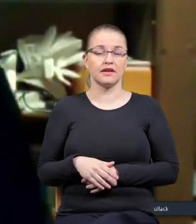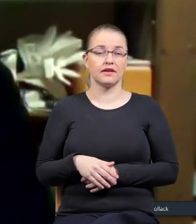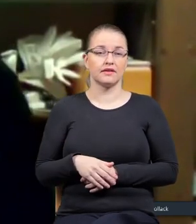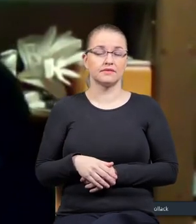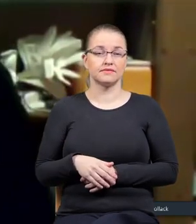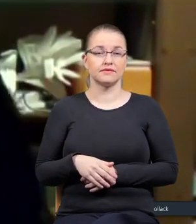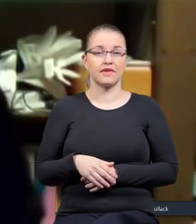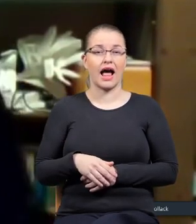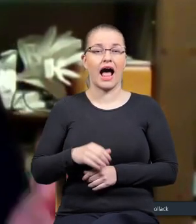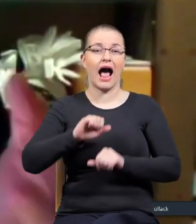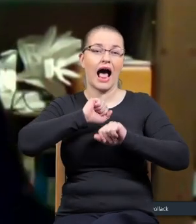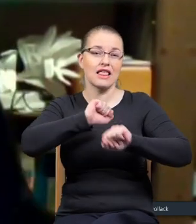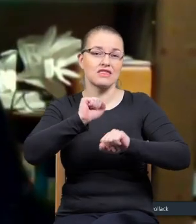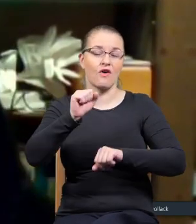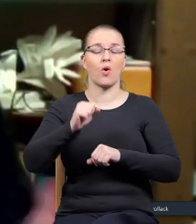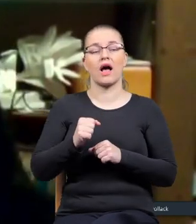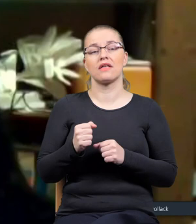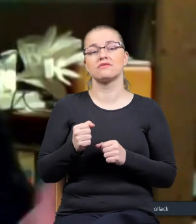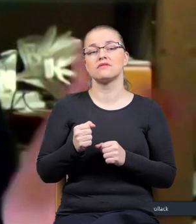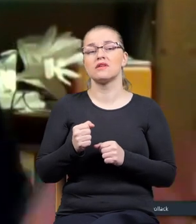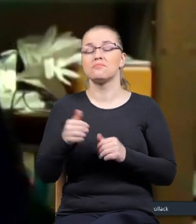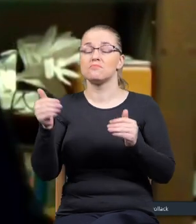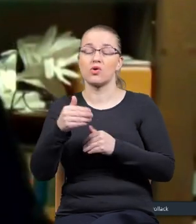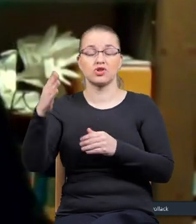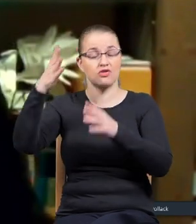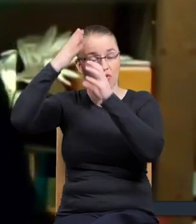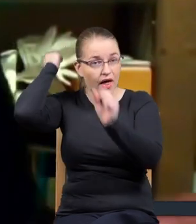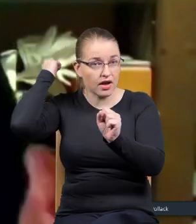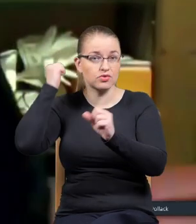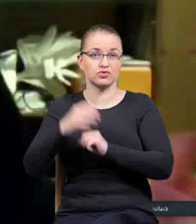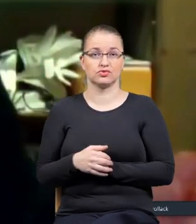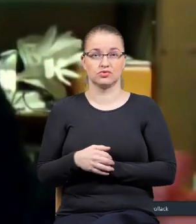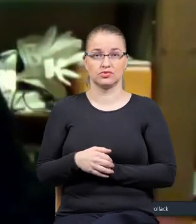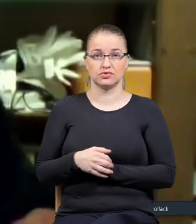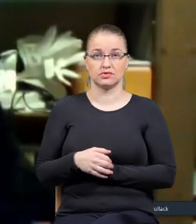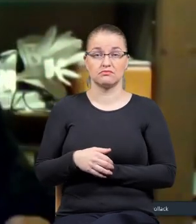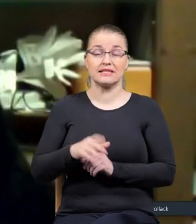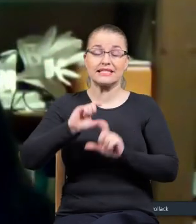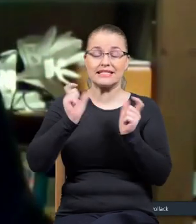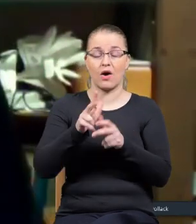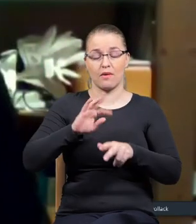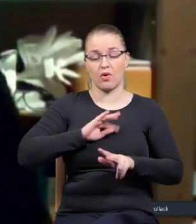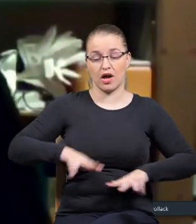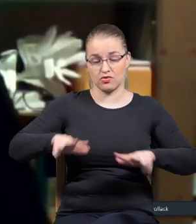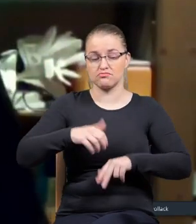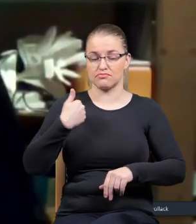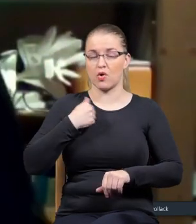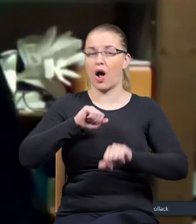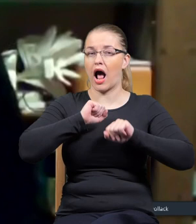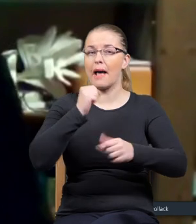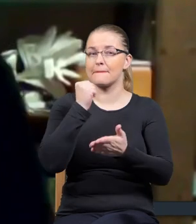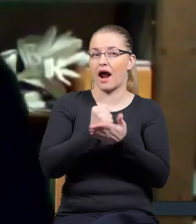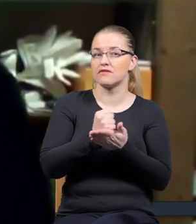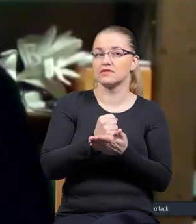adwokatu, od adwokatu, czy notariusza, bo cała moja rodzina oczywiście to były adwokat, więc,